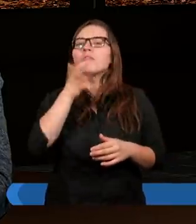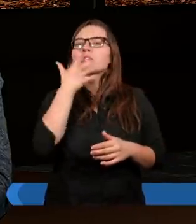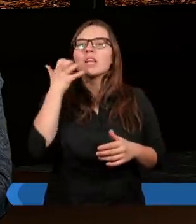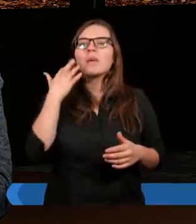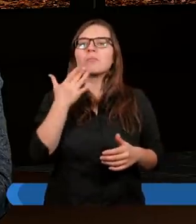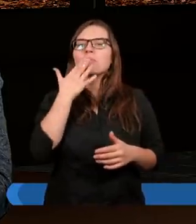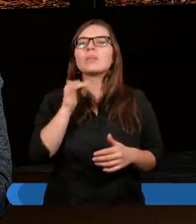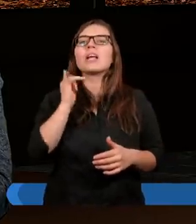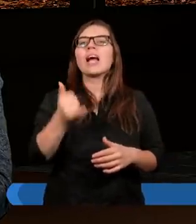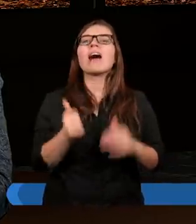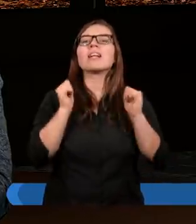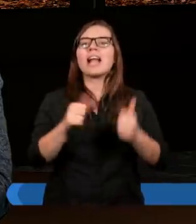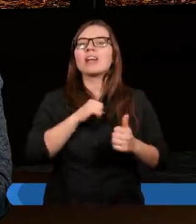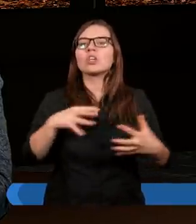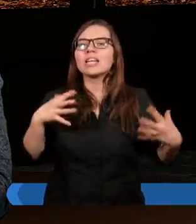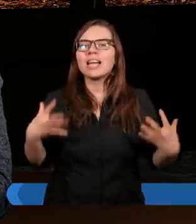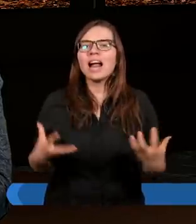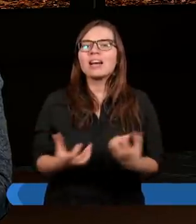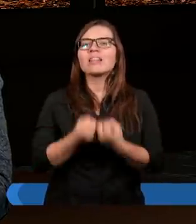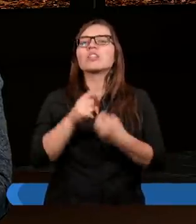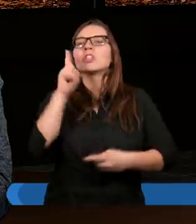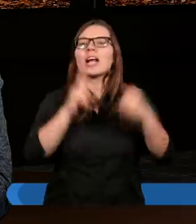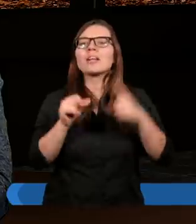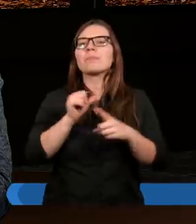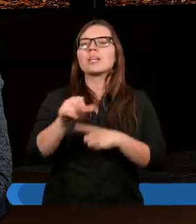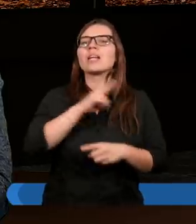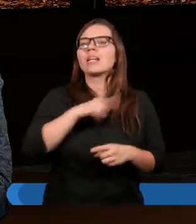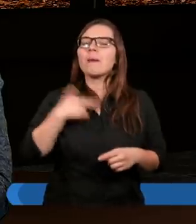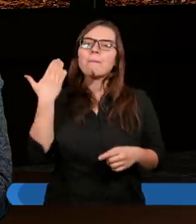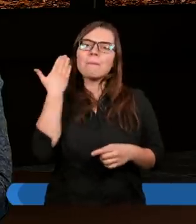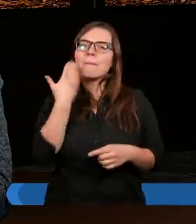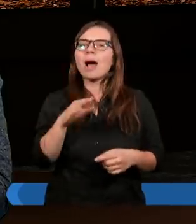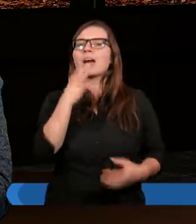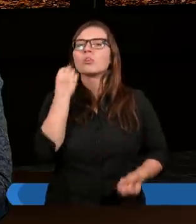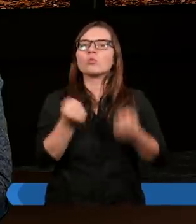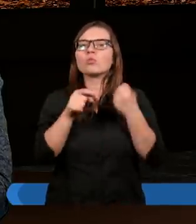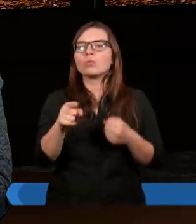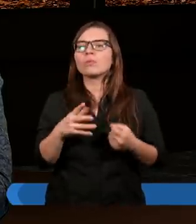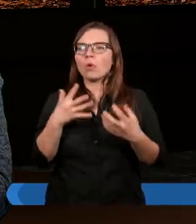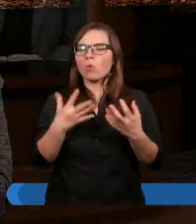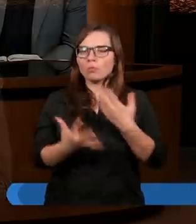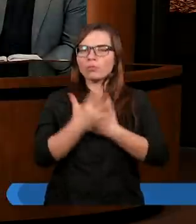to w jakim stanie znaleźliśmy się, czasami jest nam bardzo trudno to uznać.